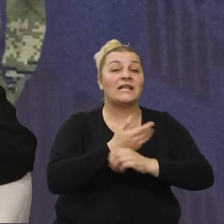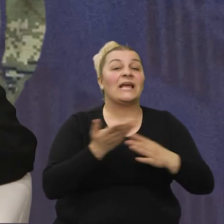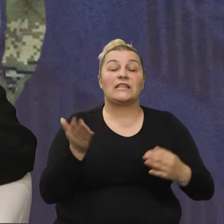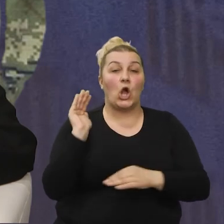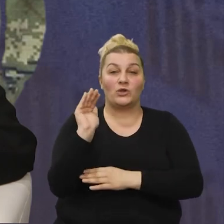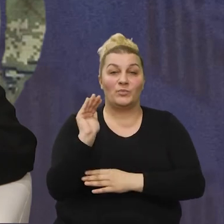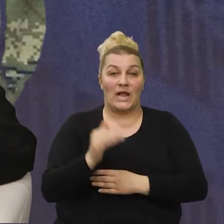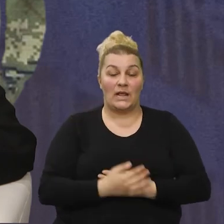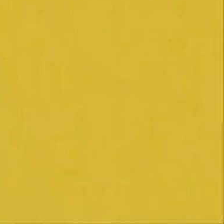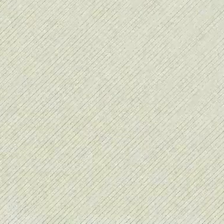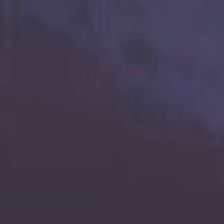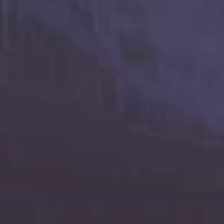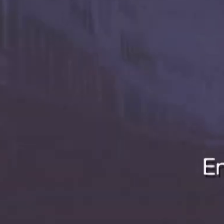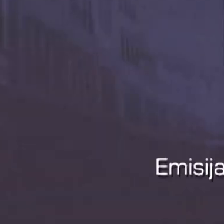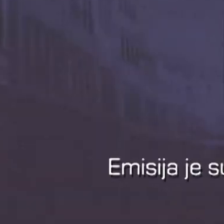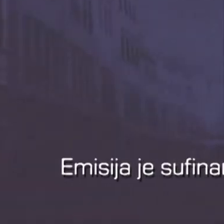branitelji gdje god bili.